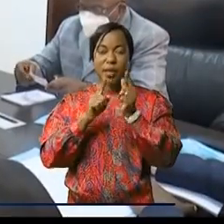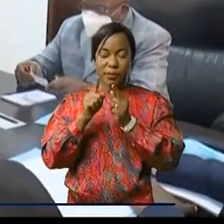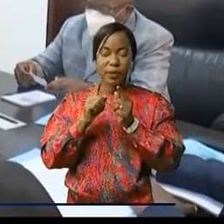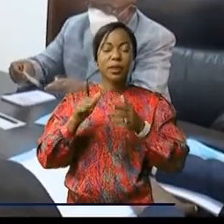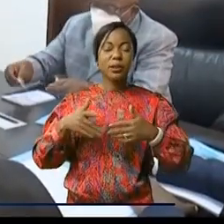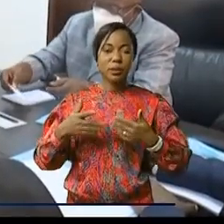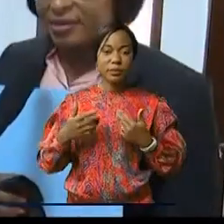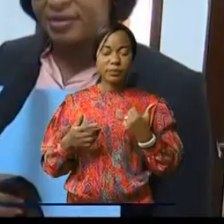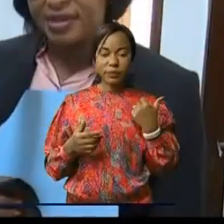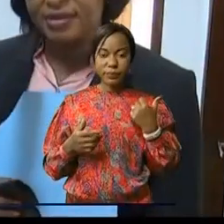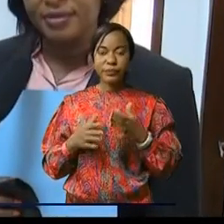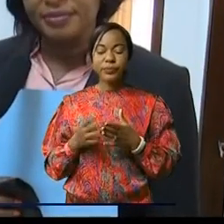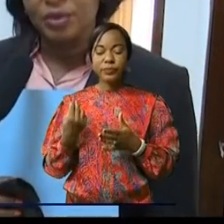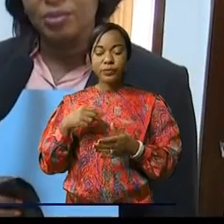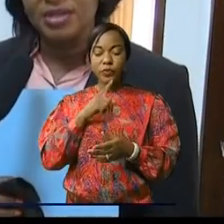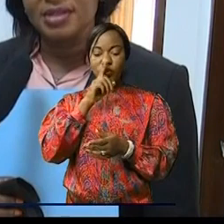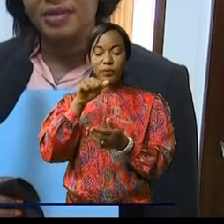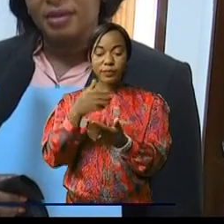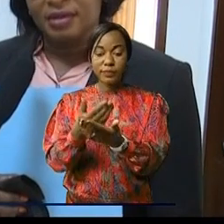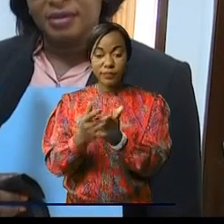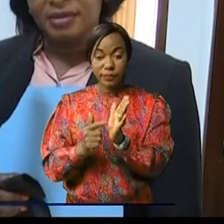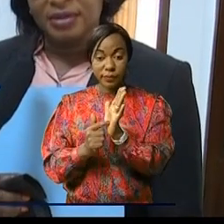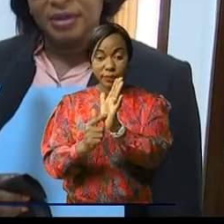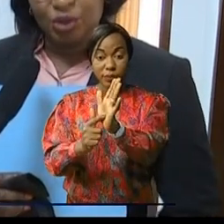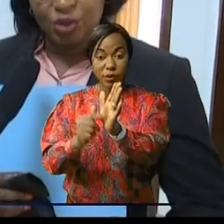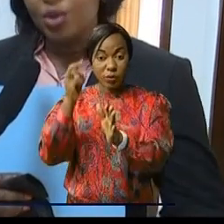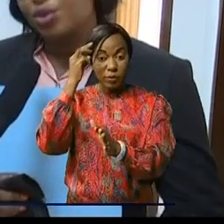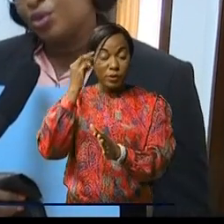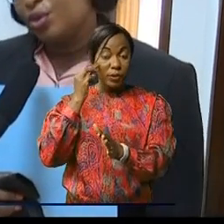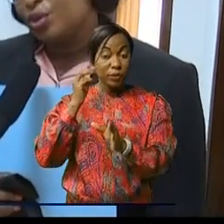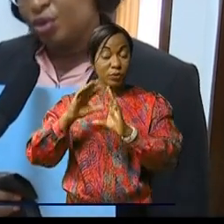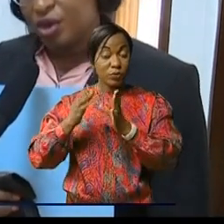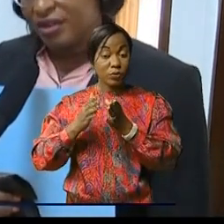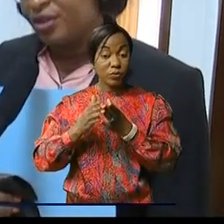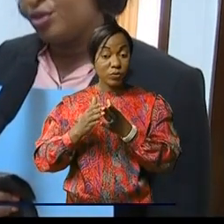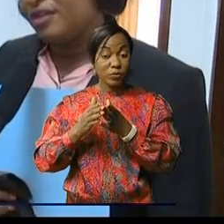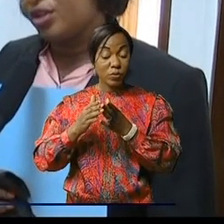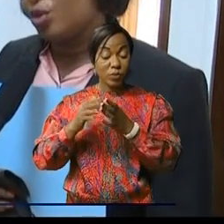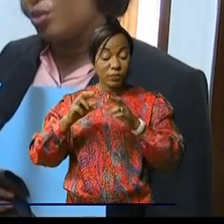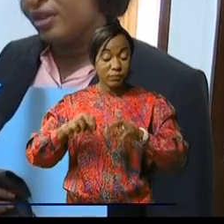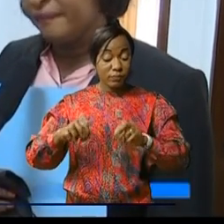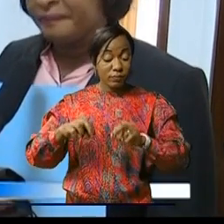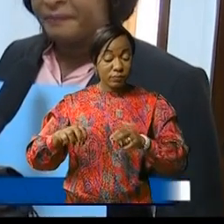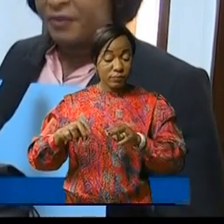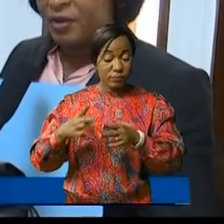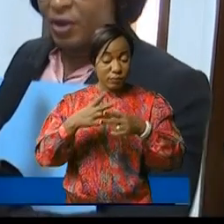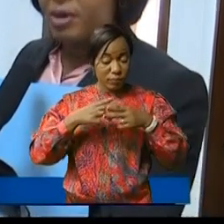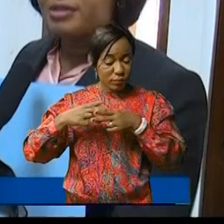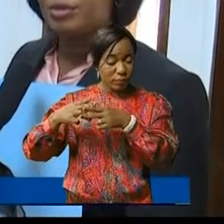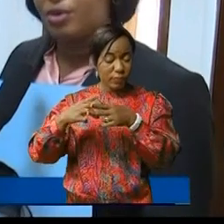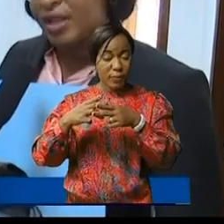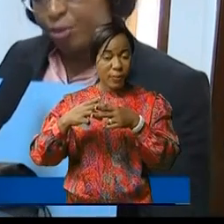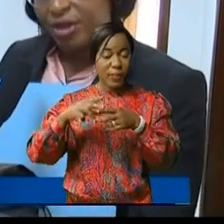satisfaite. Nous sommes venus présenter au ministre tout le contour d'une grande étude qui va être menée en